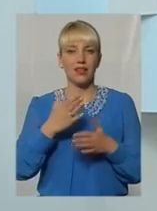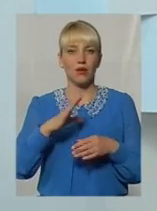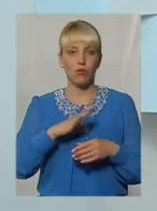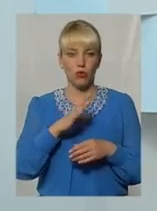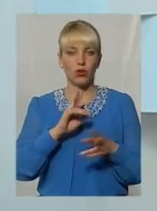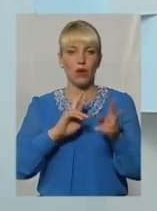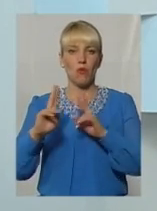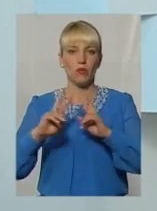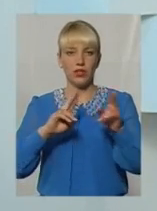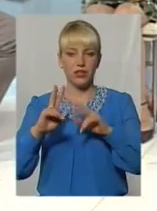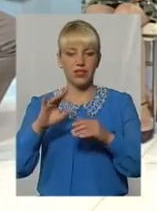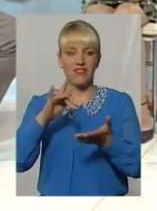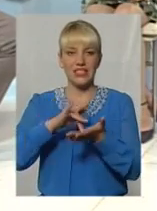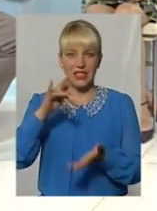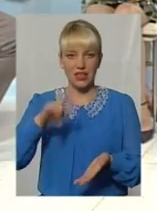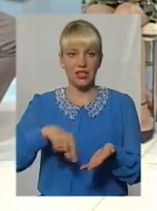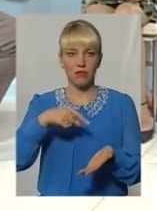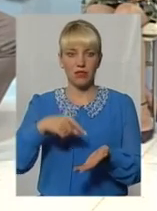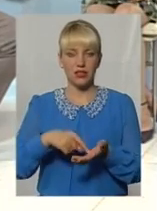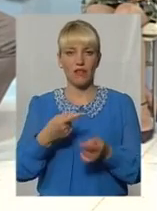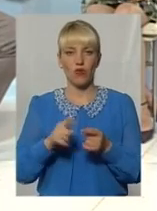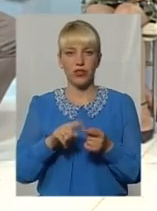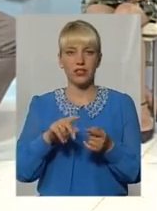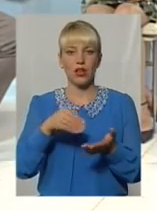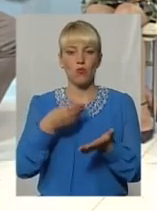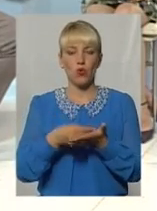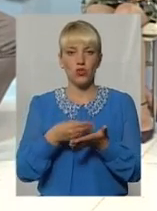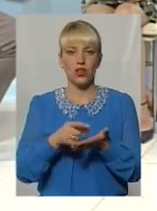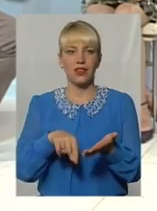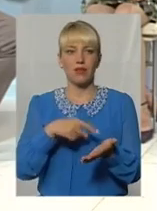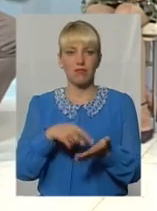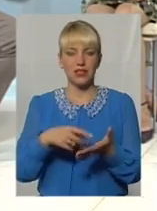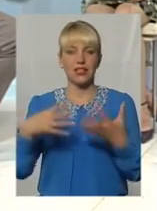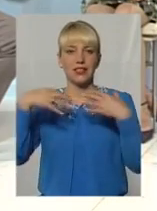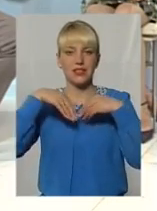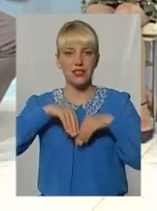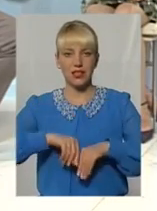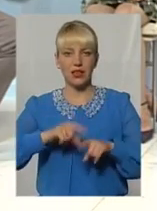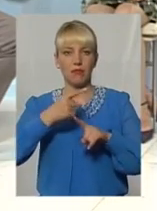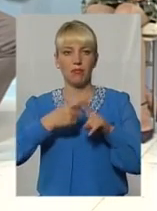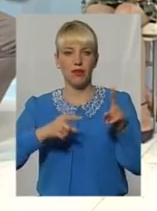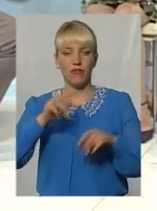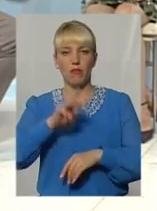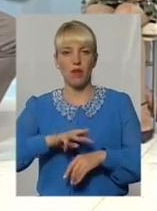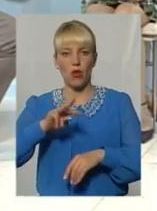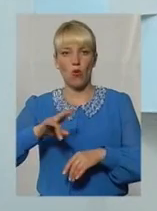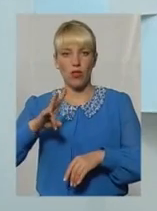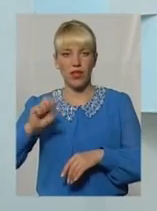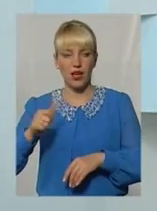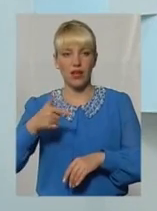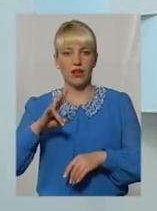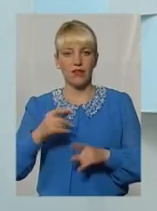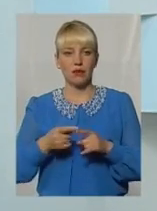по центру міста, в свій час. Вони з бюджета міста з'їли півмільйона гривень. Про це писали в пресі, про це